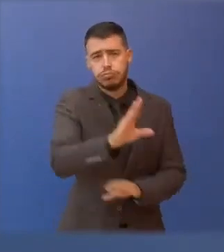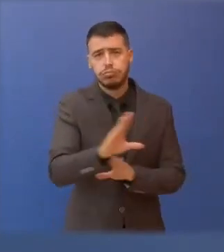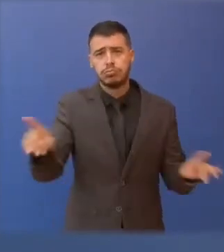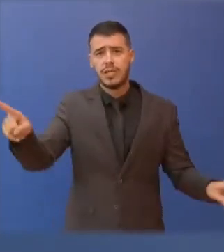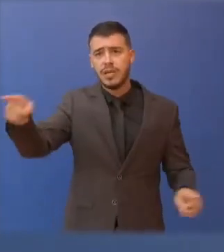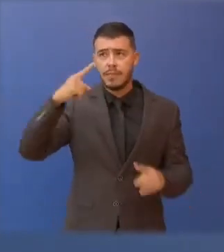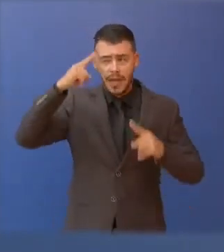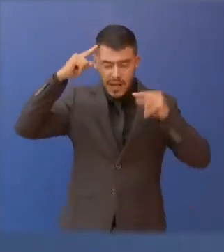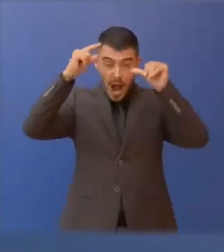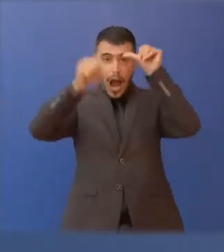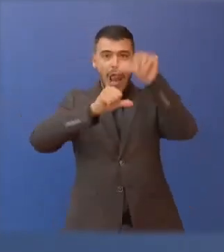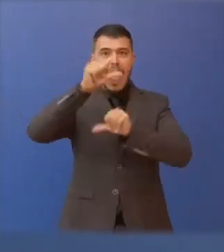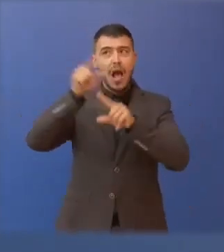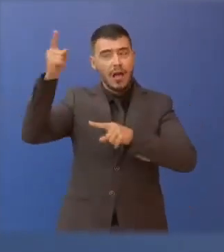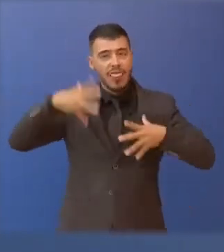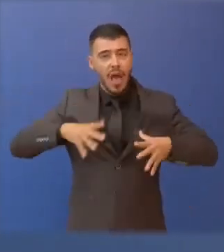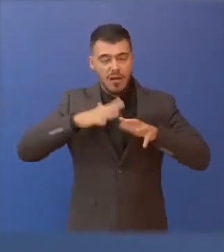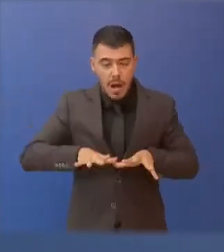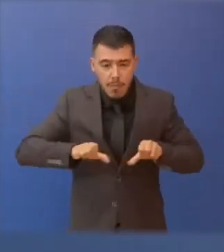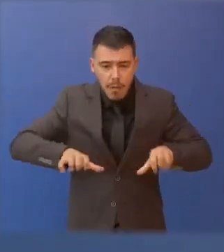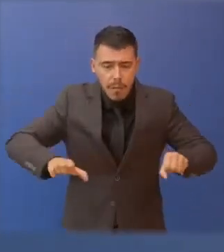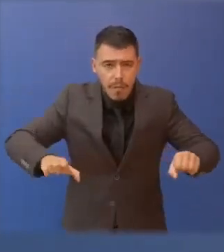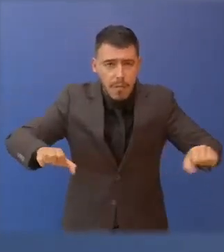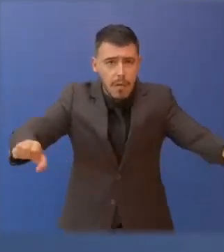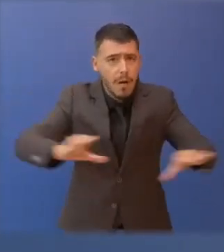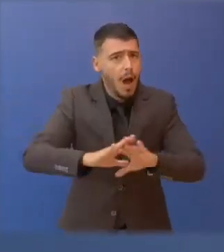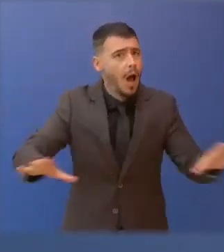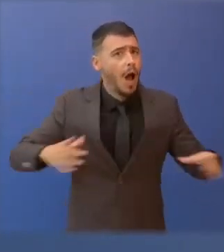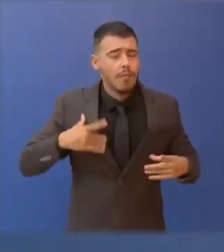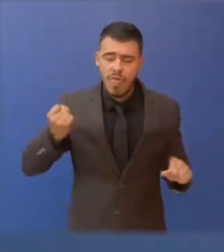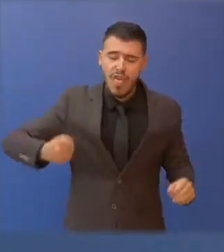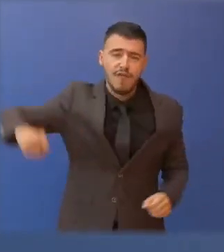νομιμότητα, είμαστε πάντοτε με τη δημοκρατία, είμαστε πάντοτε απέναντι σε ολοκληρωτικές αντιλήψεις.